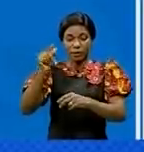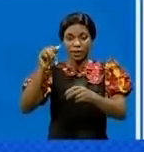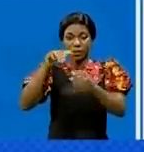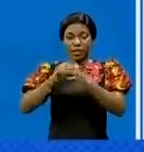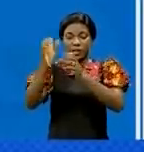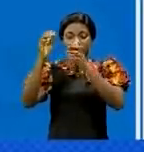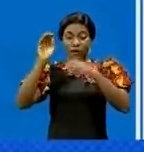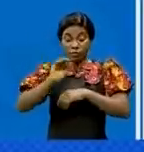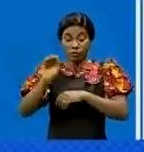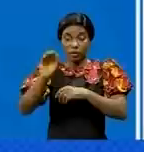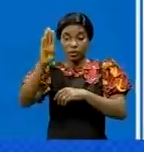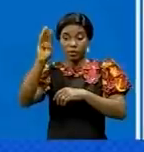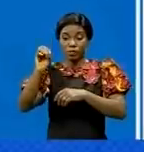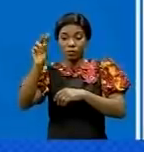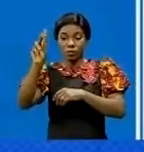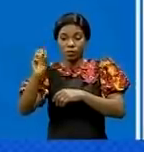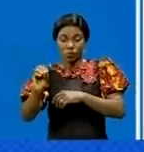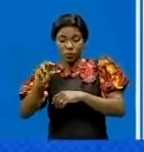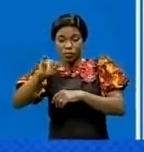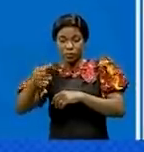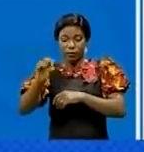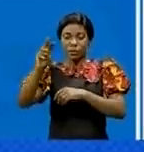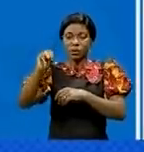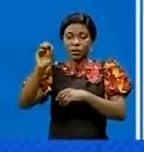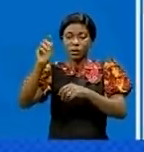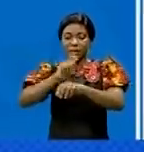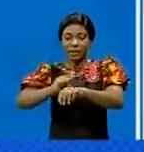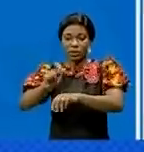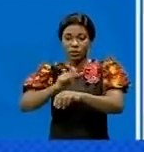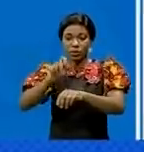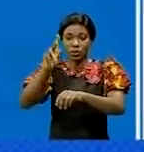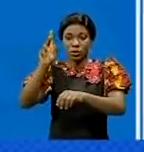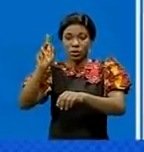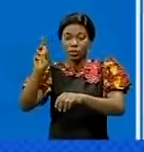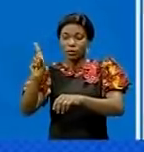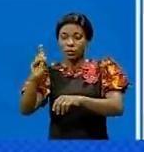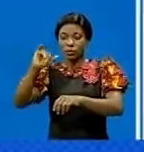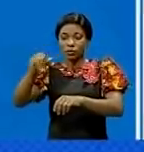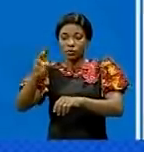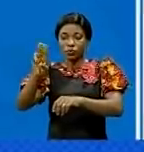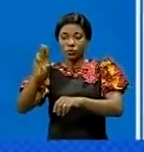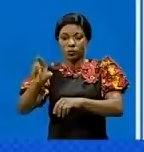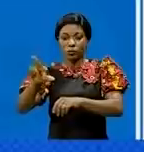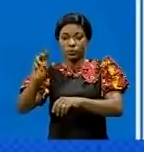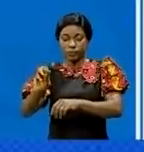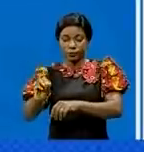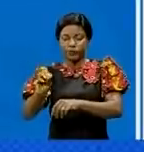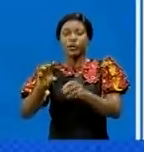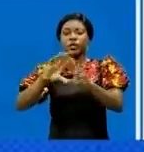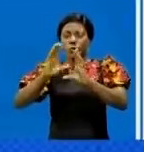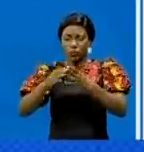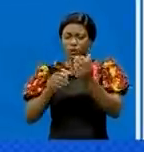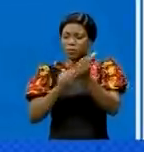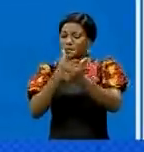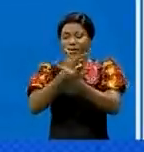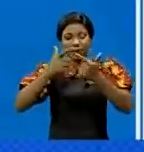forêt de Boku, Nongalou, Dala, dans les territoires de Djougou. Tous les otages ont été libérés par